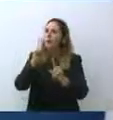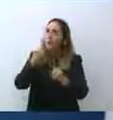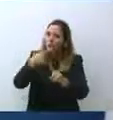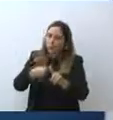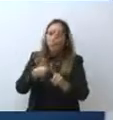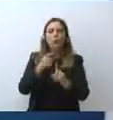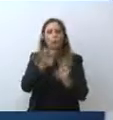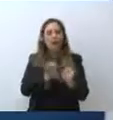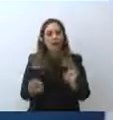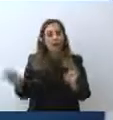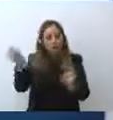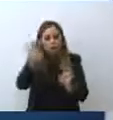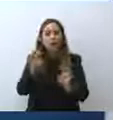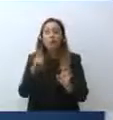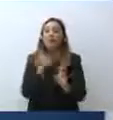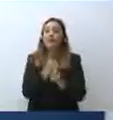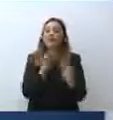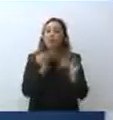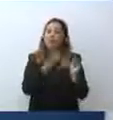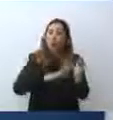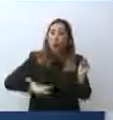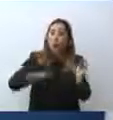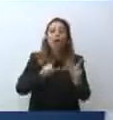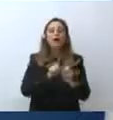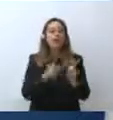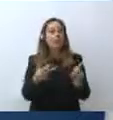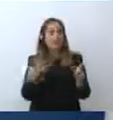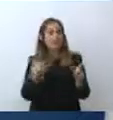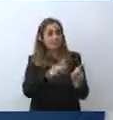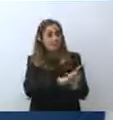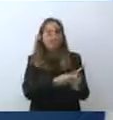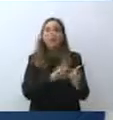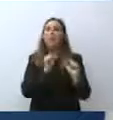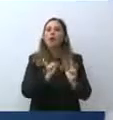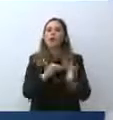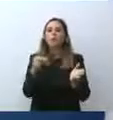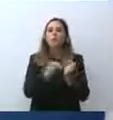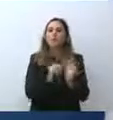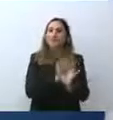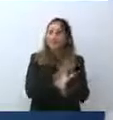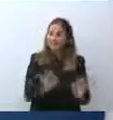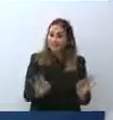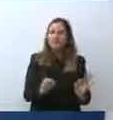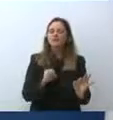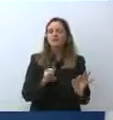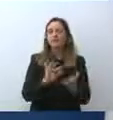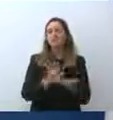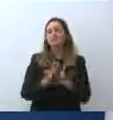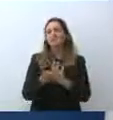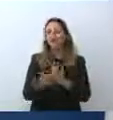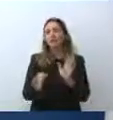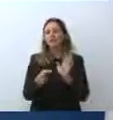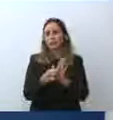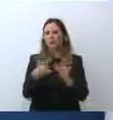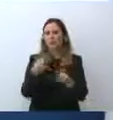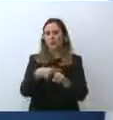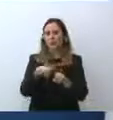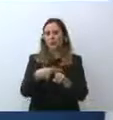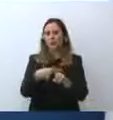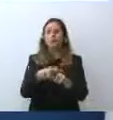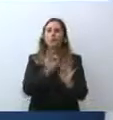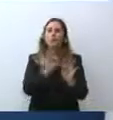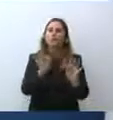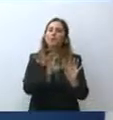vaccinazione dei giovani senza prenotazione è stato, credo, un elemento positivo. Peraltro in alcune Regioni